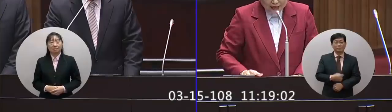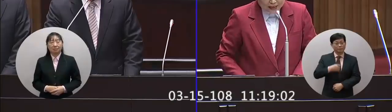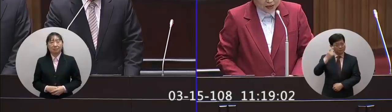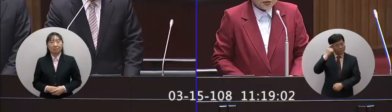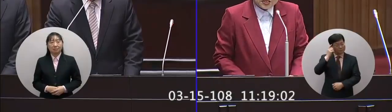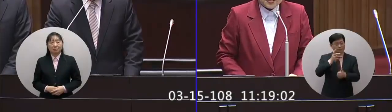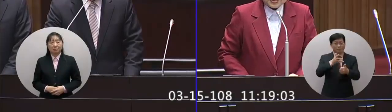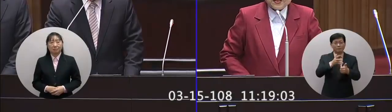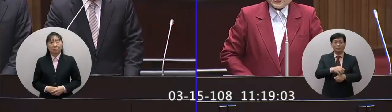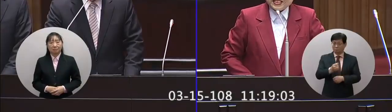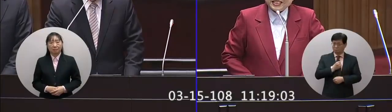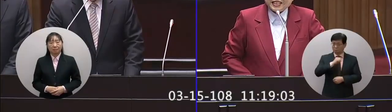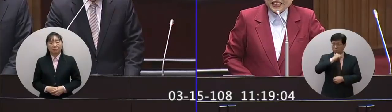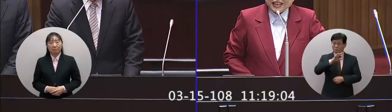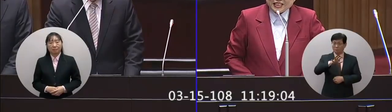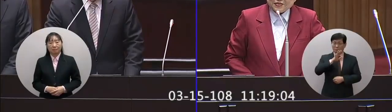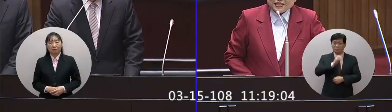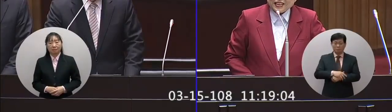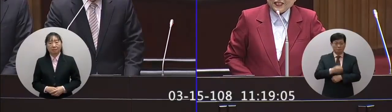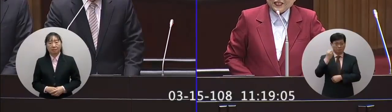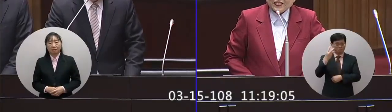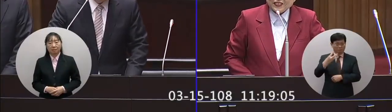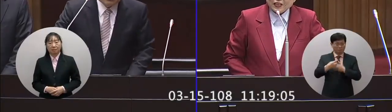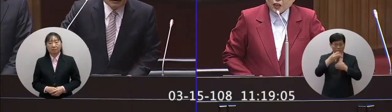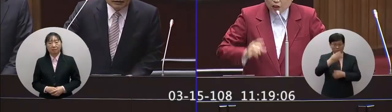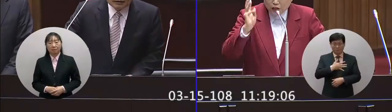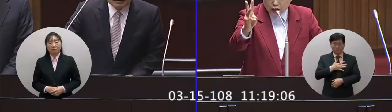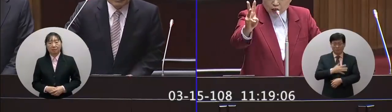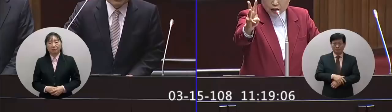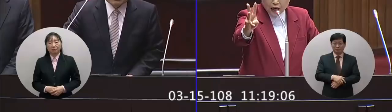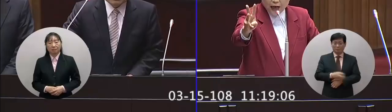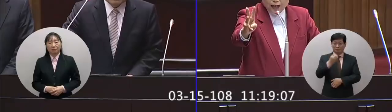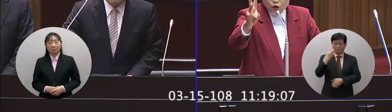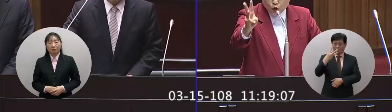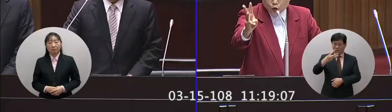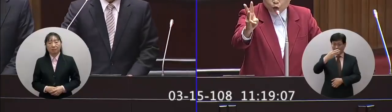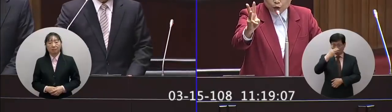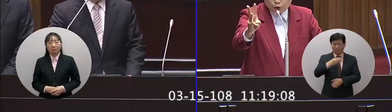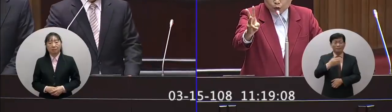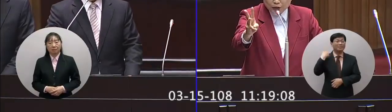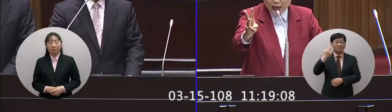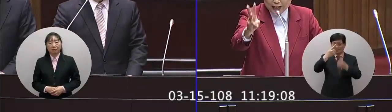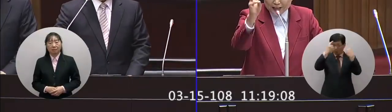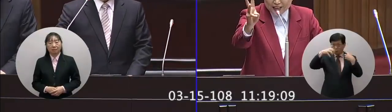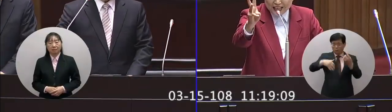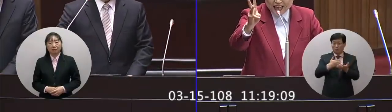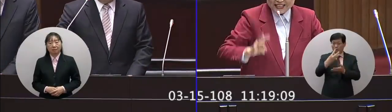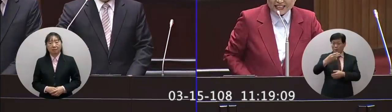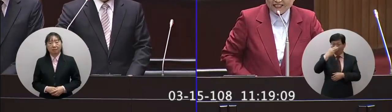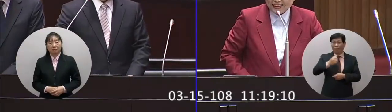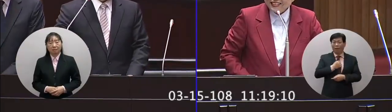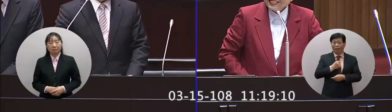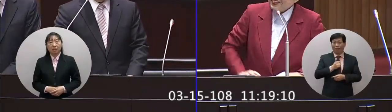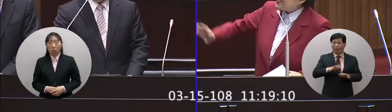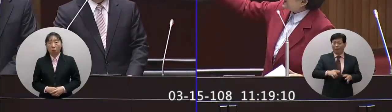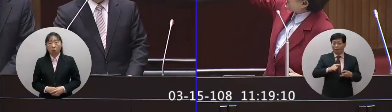我想請教你,你知道台灣有新傷害,你知不知道新的傷害,周除傷害的新傷